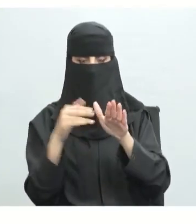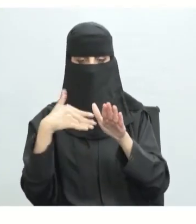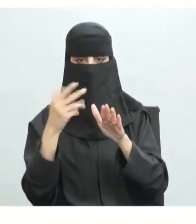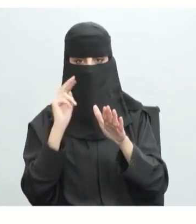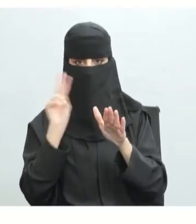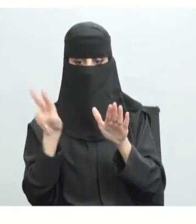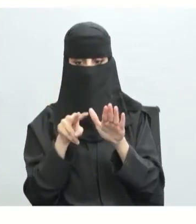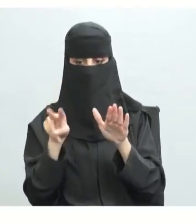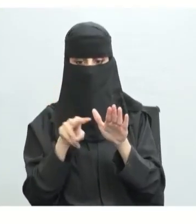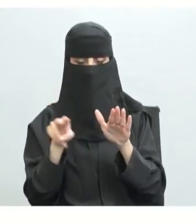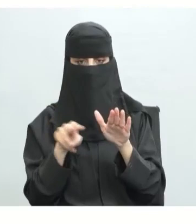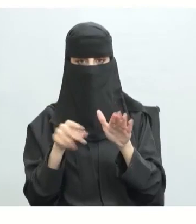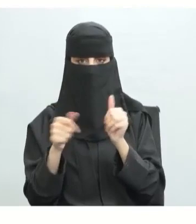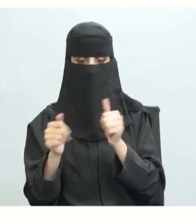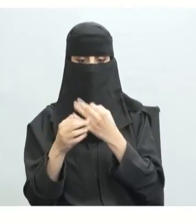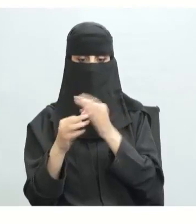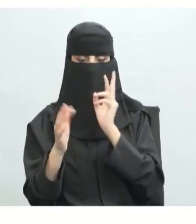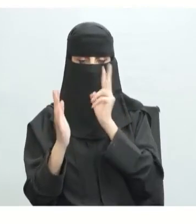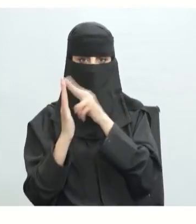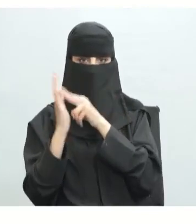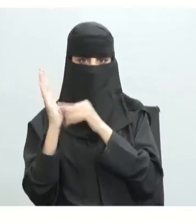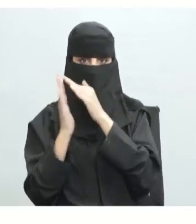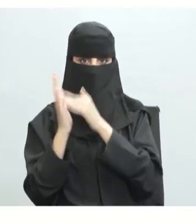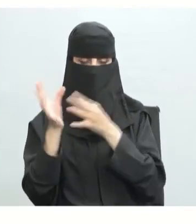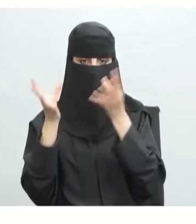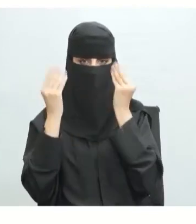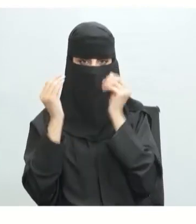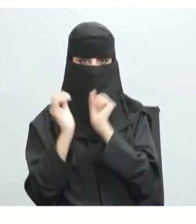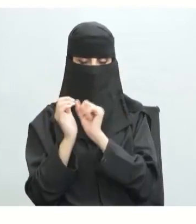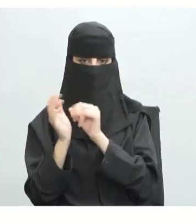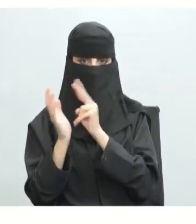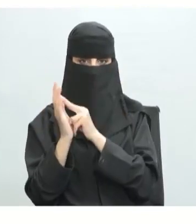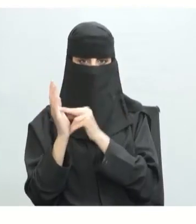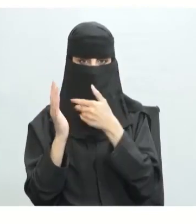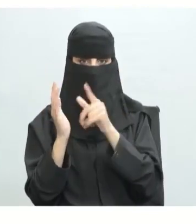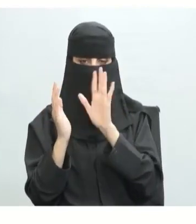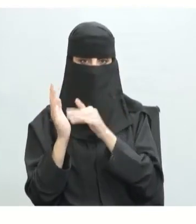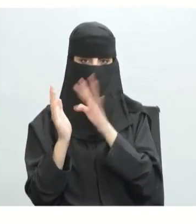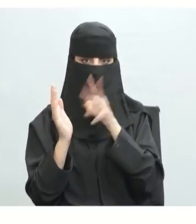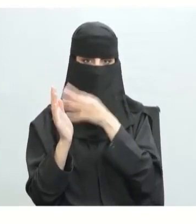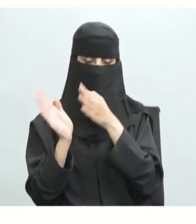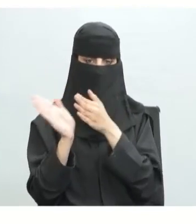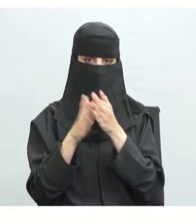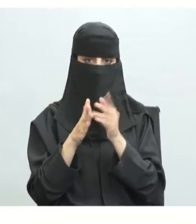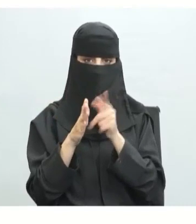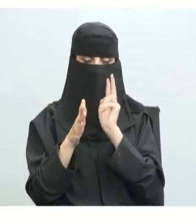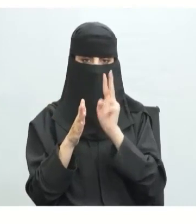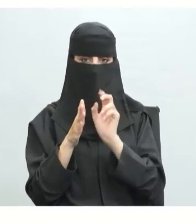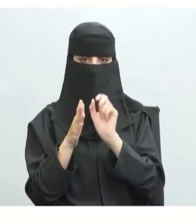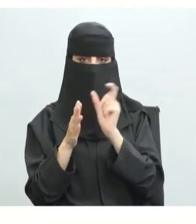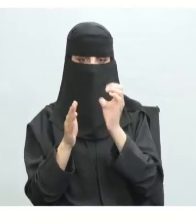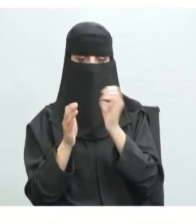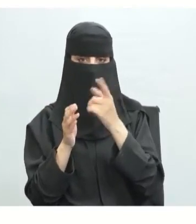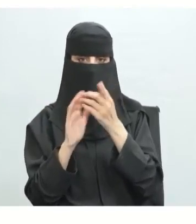نلاحظ المادة التعليمية هناك إجابات على طرف المادة وموضوعها في طرف الجدول هنا تضع تحجب